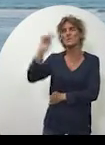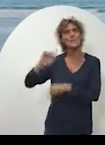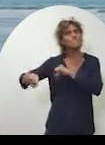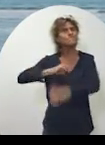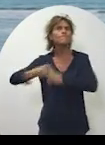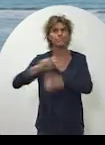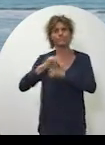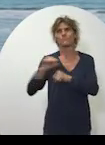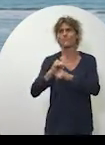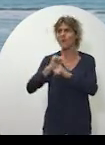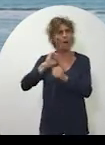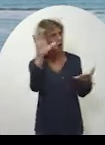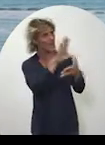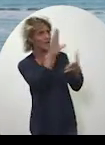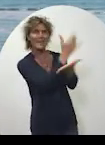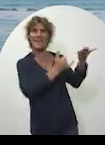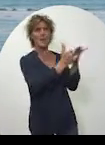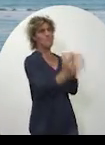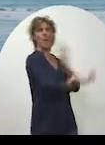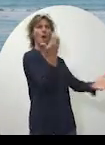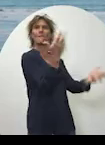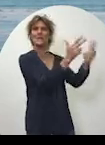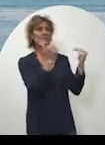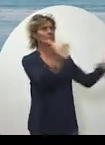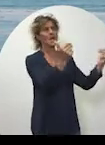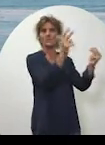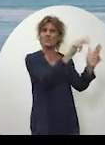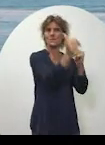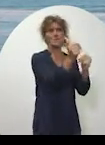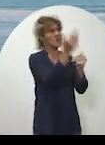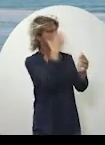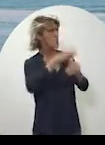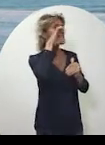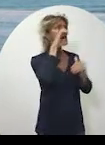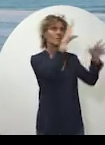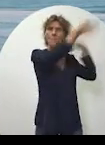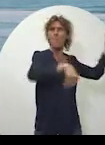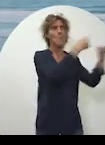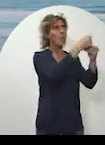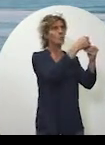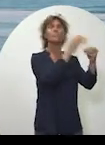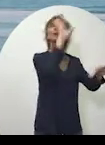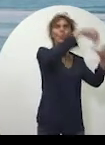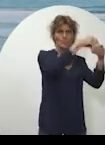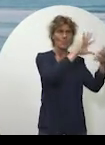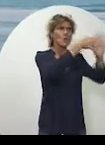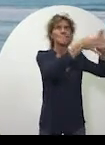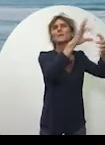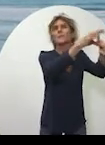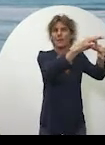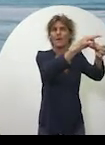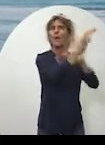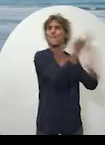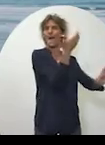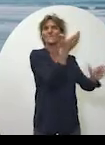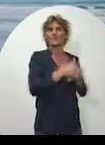déterminés ont fait rayonner la Guadeloupe sur la scène nationale, européenne, internationale, mais aussi olympique.